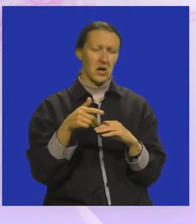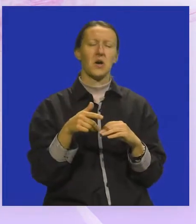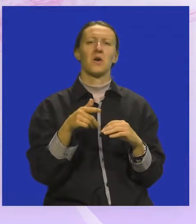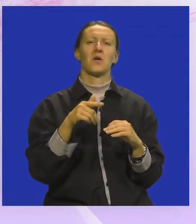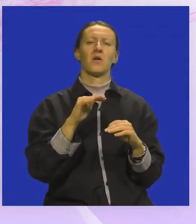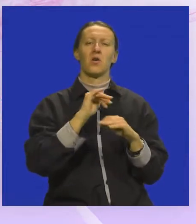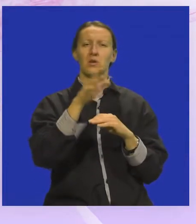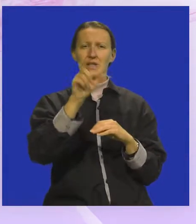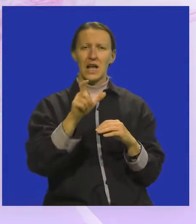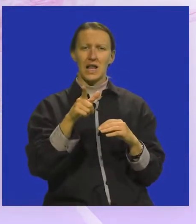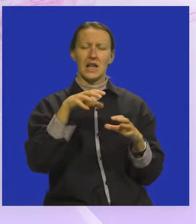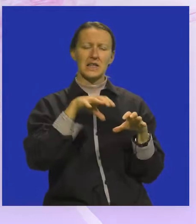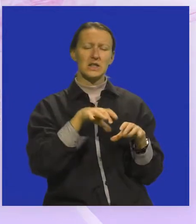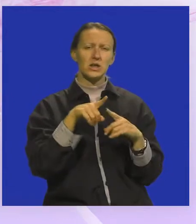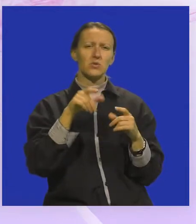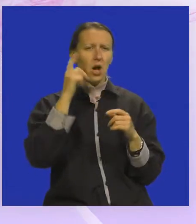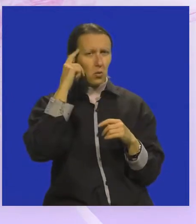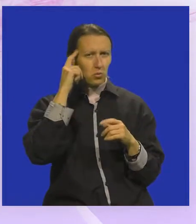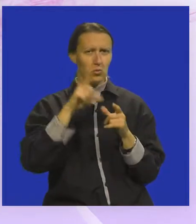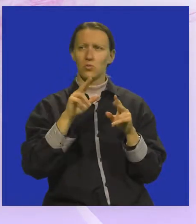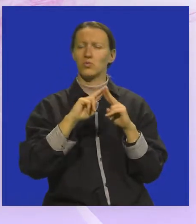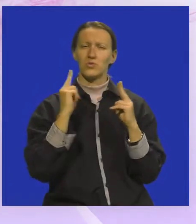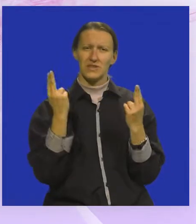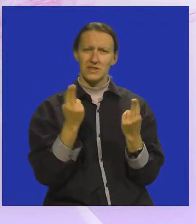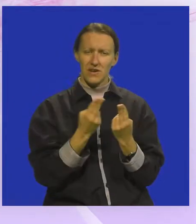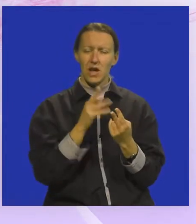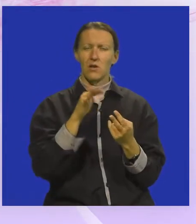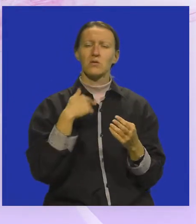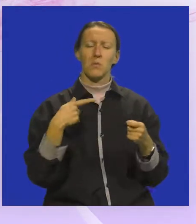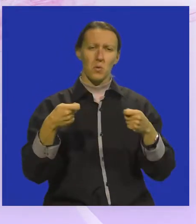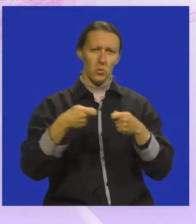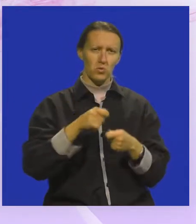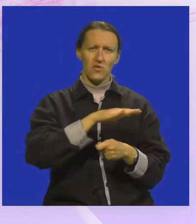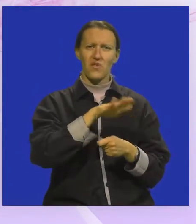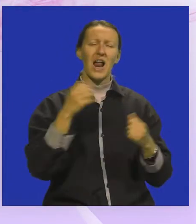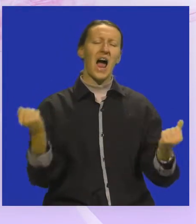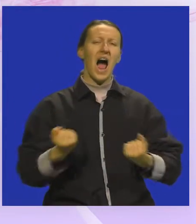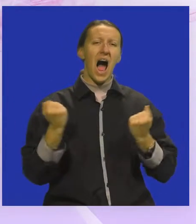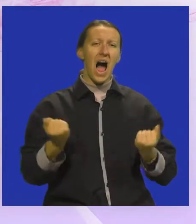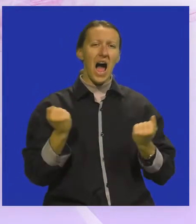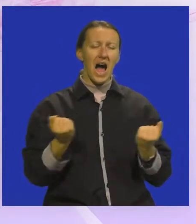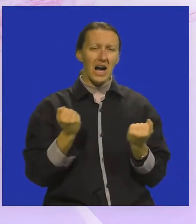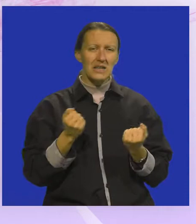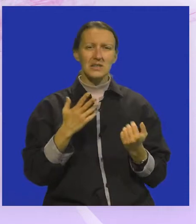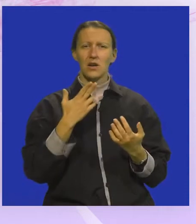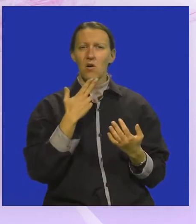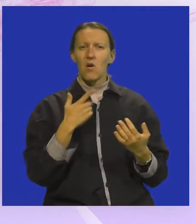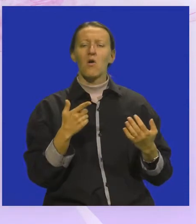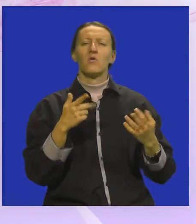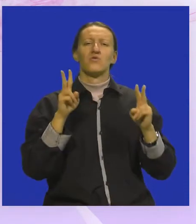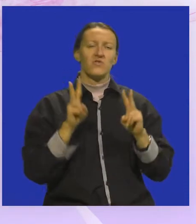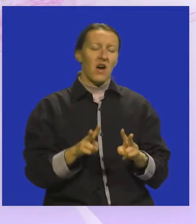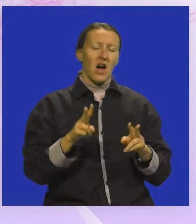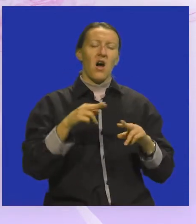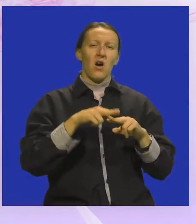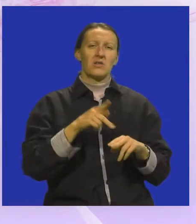kroz talijanske institute za kulturu u svijetu, tako da smo se priključili velikoj akciji u koje su zaista,